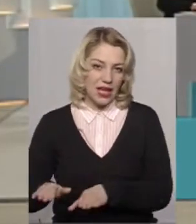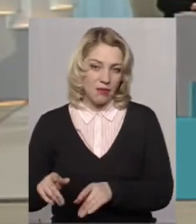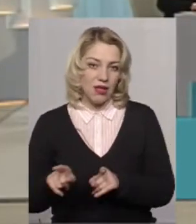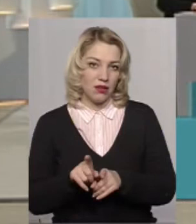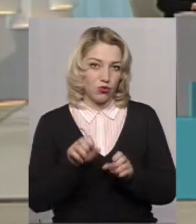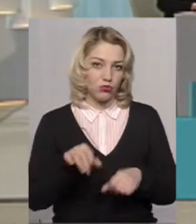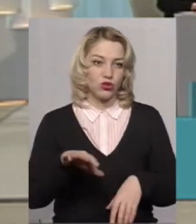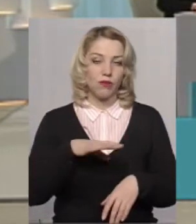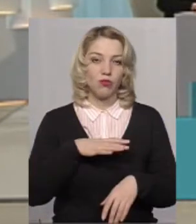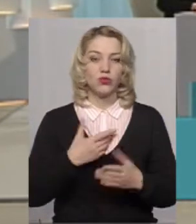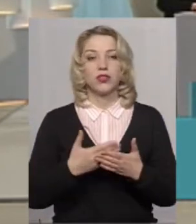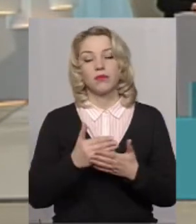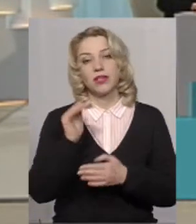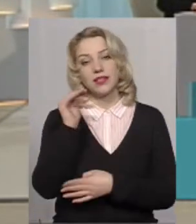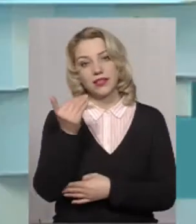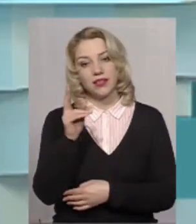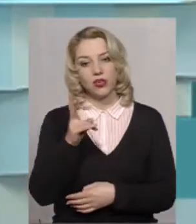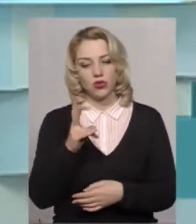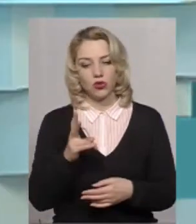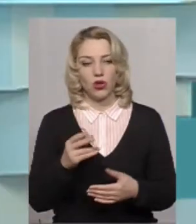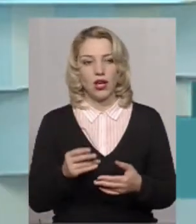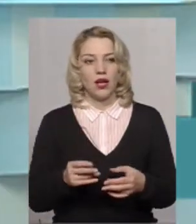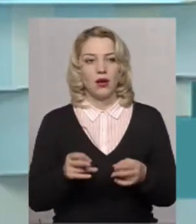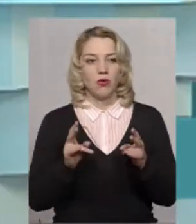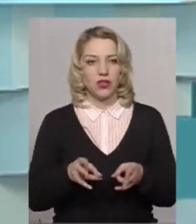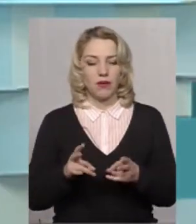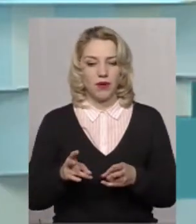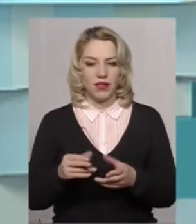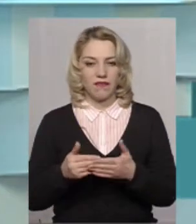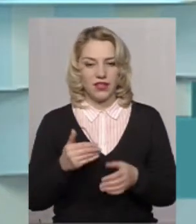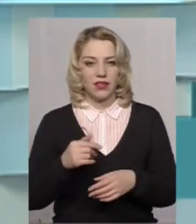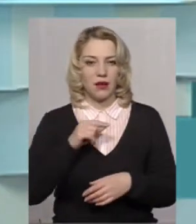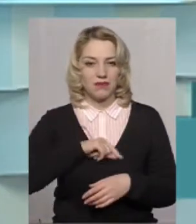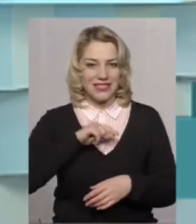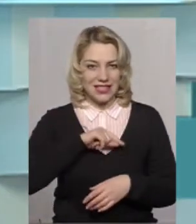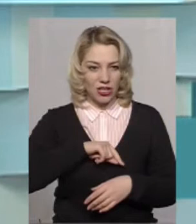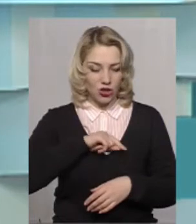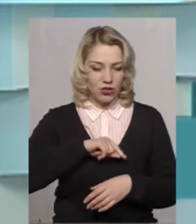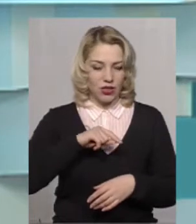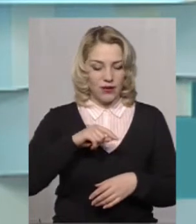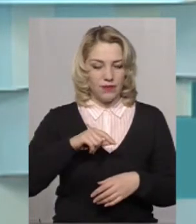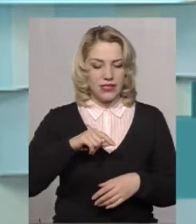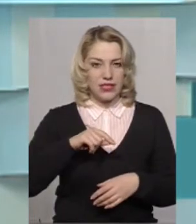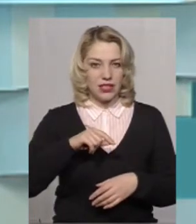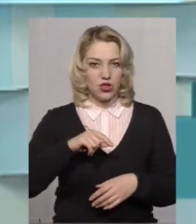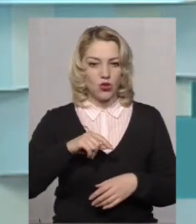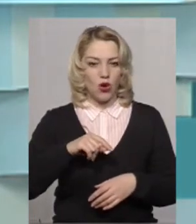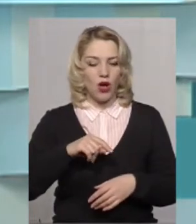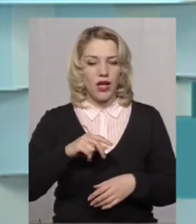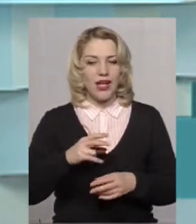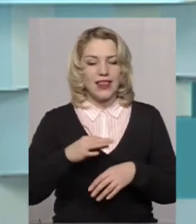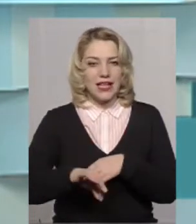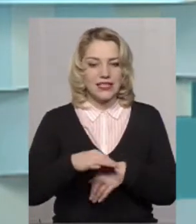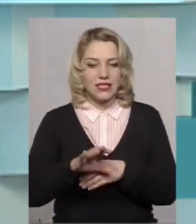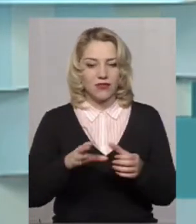Також це може бути теж дитина, яка потерпає від фізичного насильства в сім'ї, і в неї